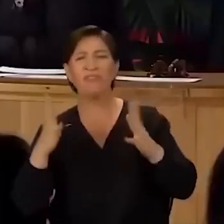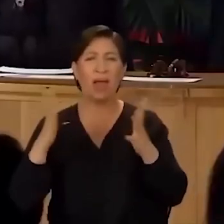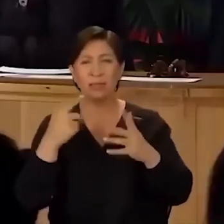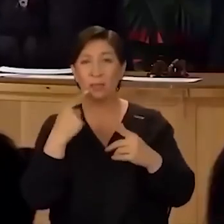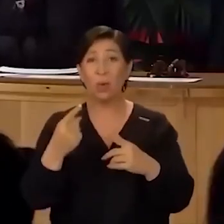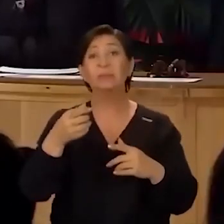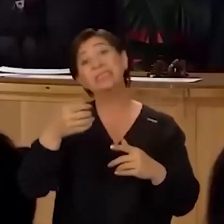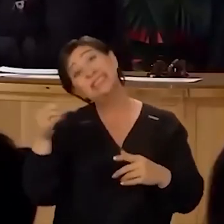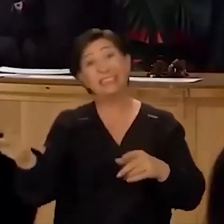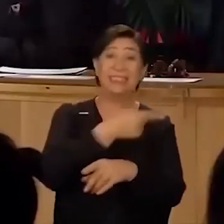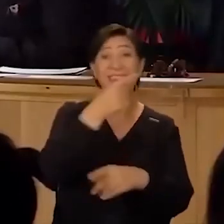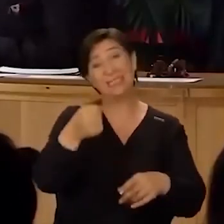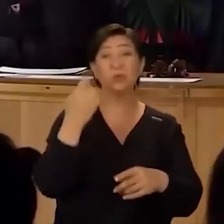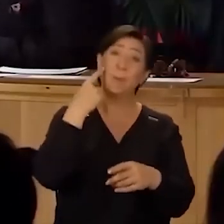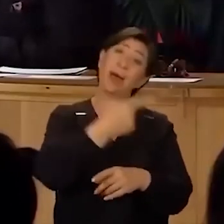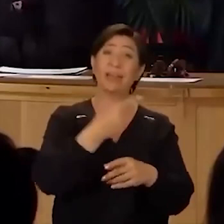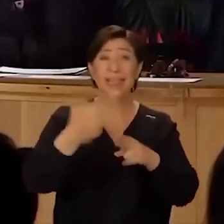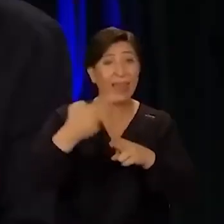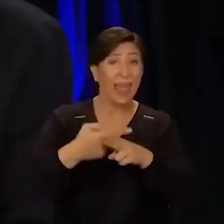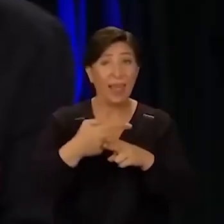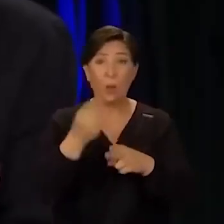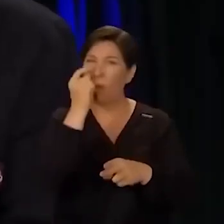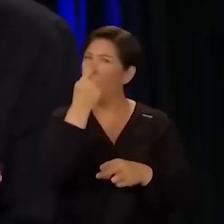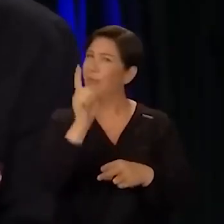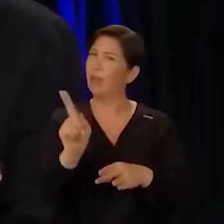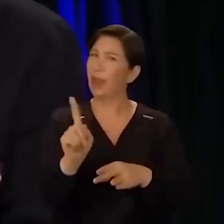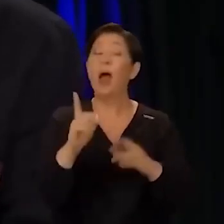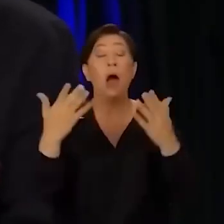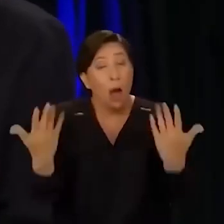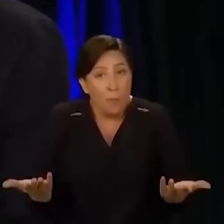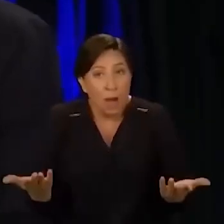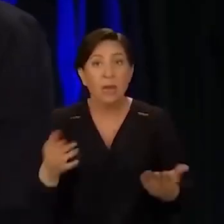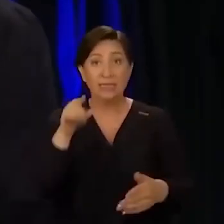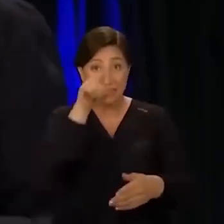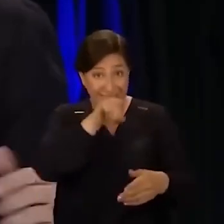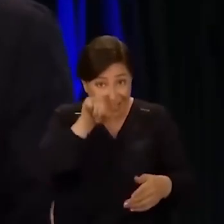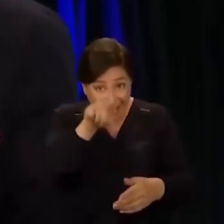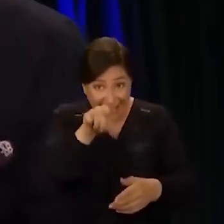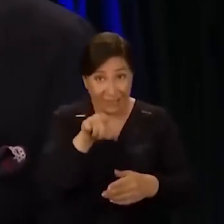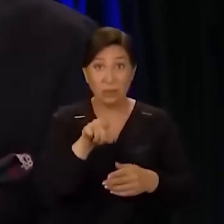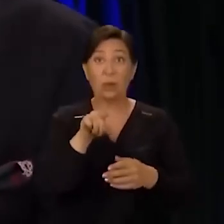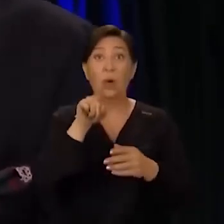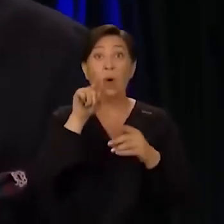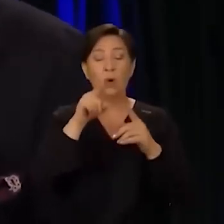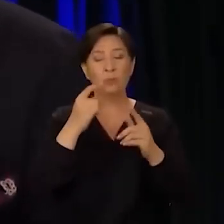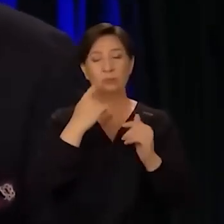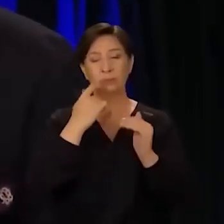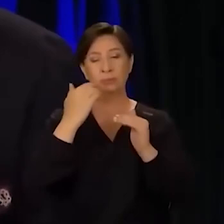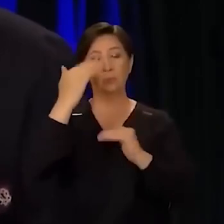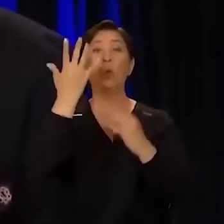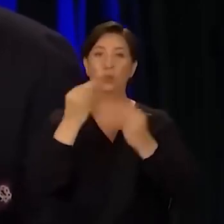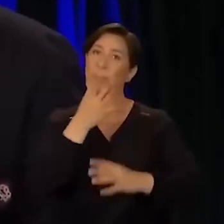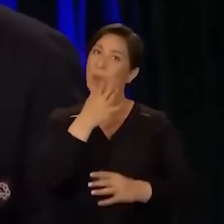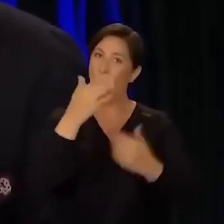filan yazıyor. Hadi sıkıysa yaşa bakayım öyle kolay bir şey değil o. Evet ama ve lakin seni, seni olgunlaştırdığını